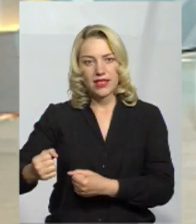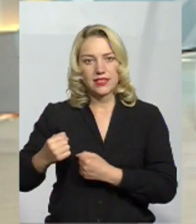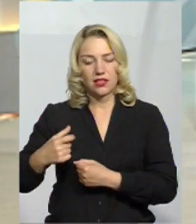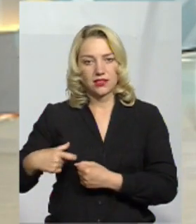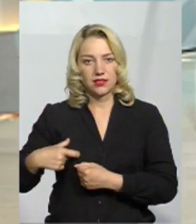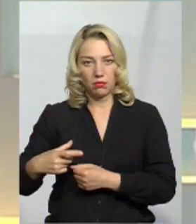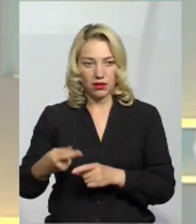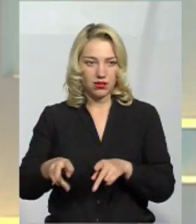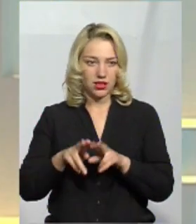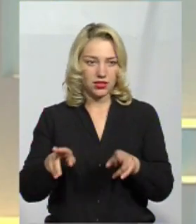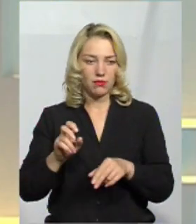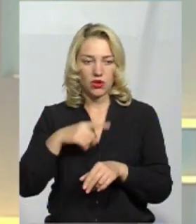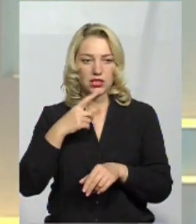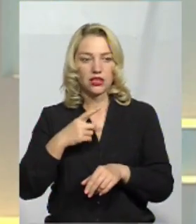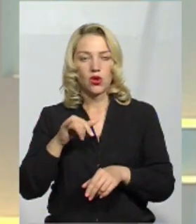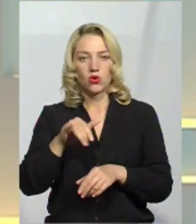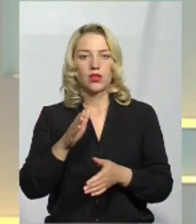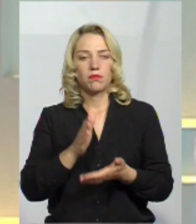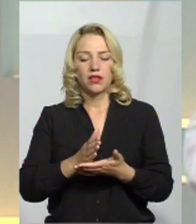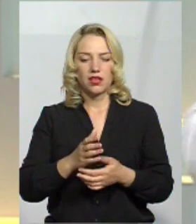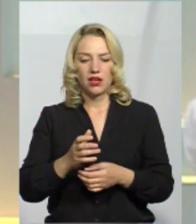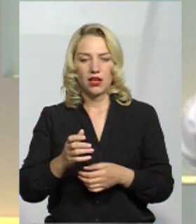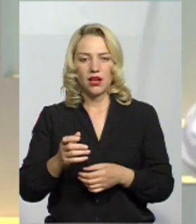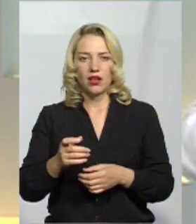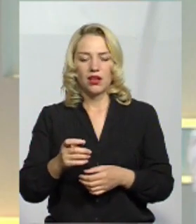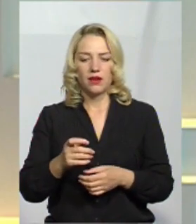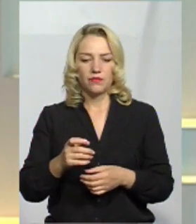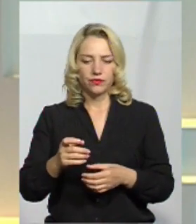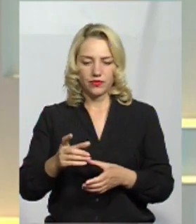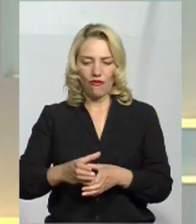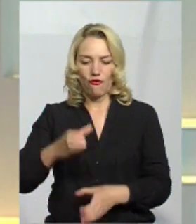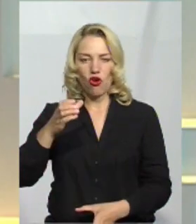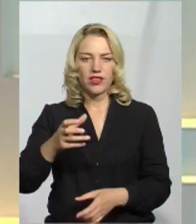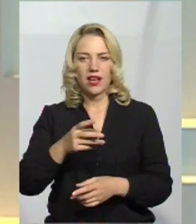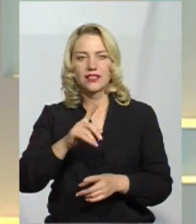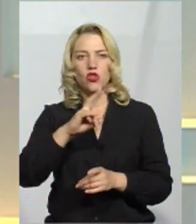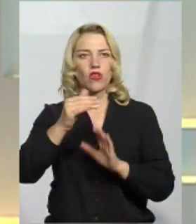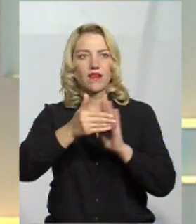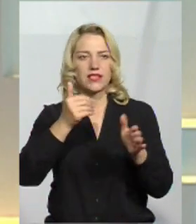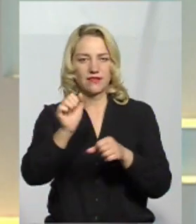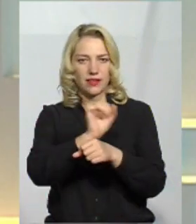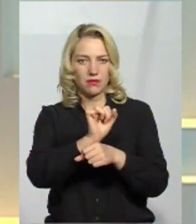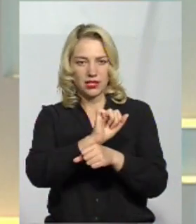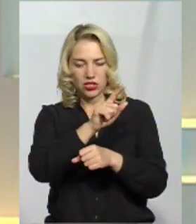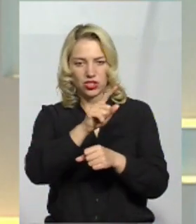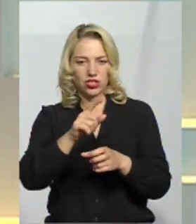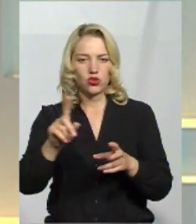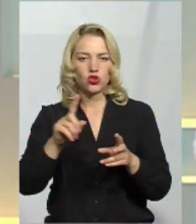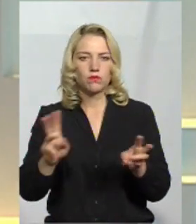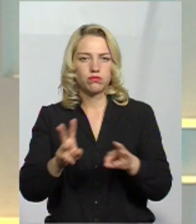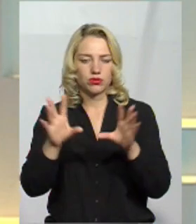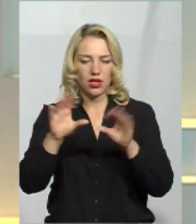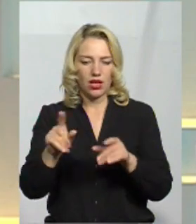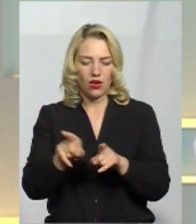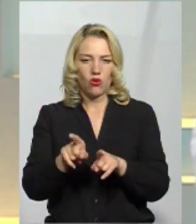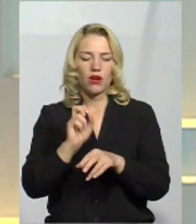знаєте, це все те ж саме, що казати, у тебе є вогнегасник, не викликай пожежну, або у тебе є бинт і зеленка, не